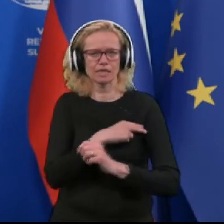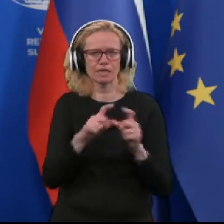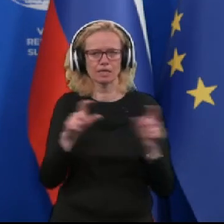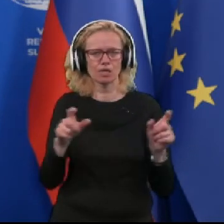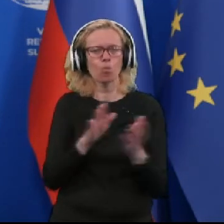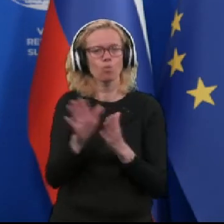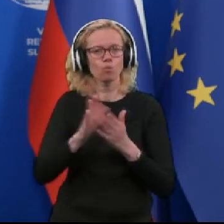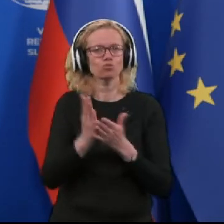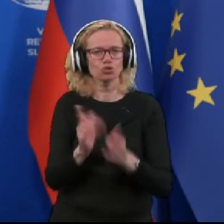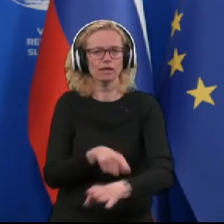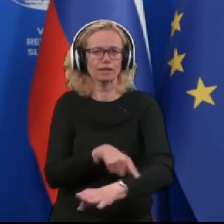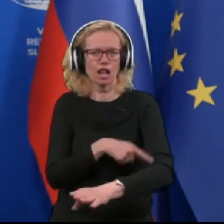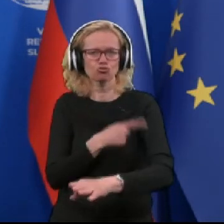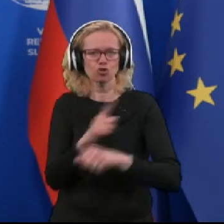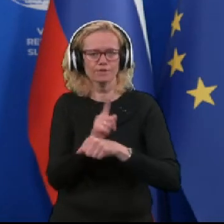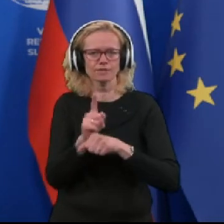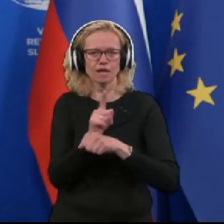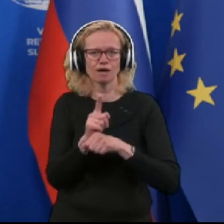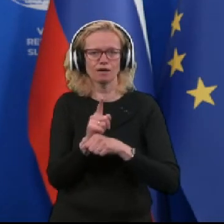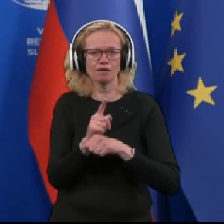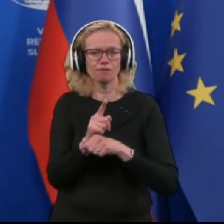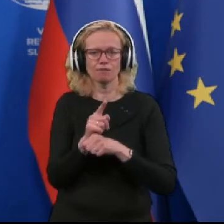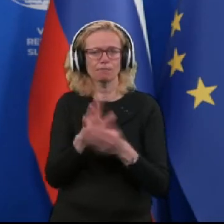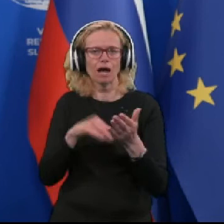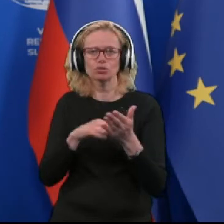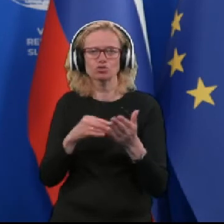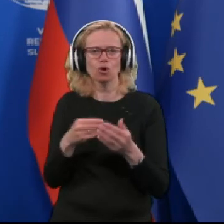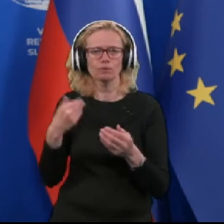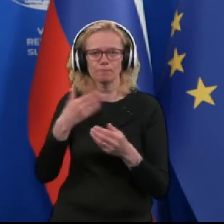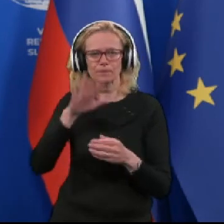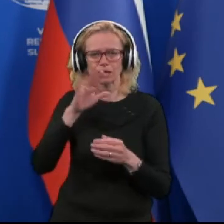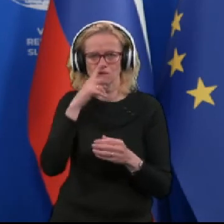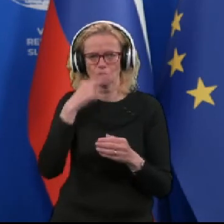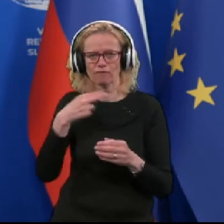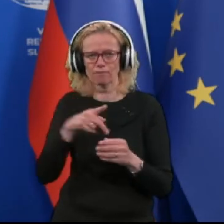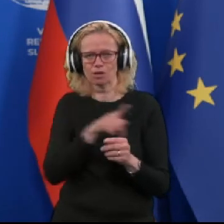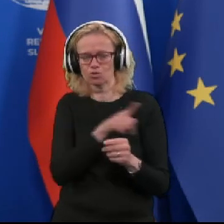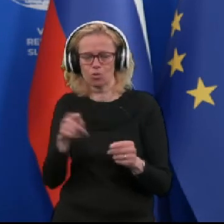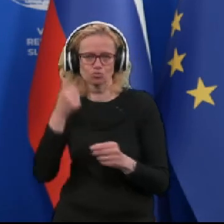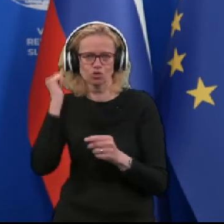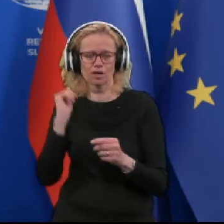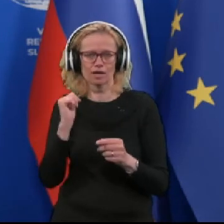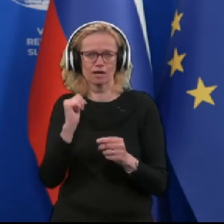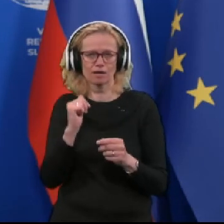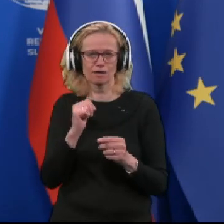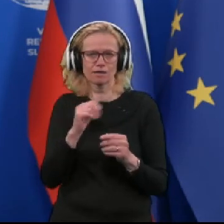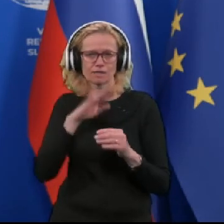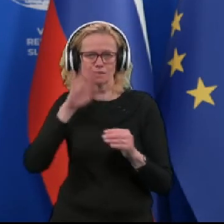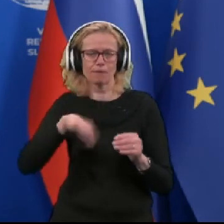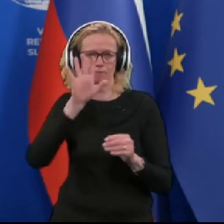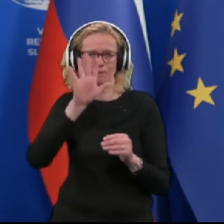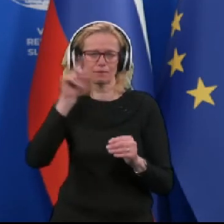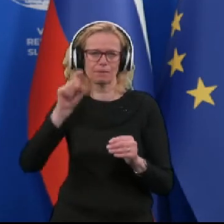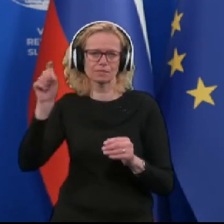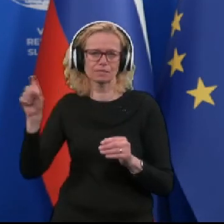del časa. Praktično od 19. novembra do včeraj, so pravi v slabih petih mesecih,